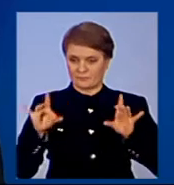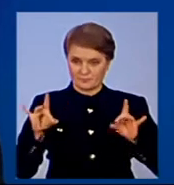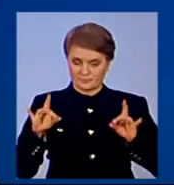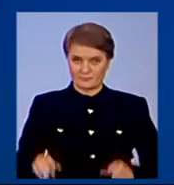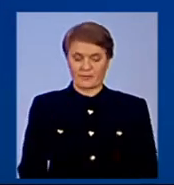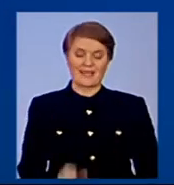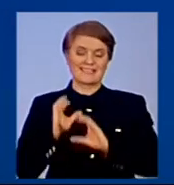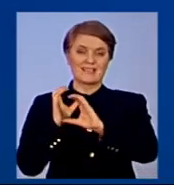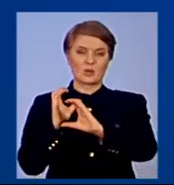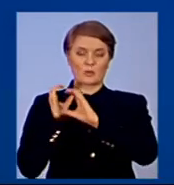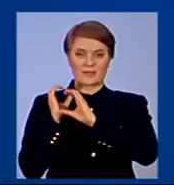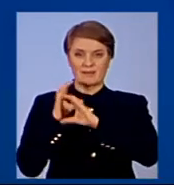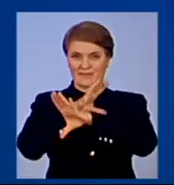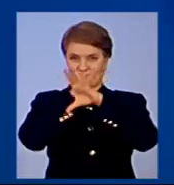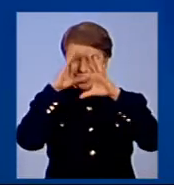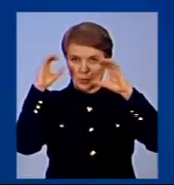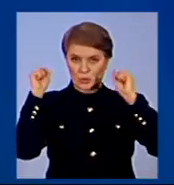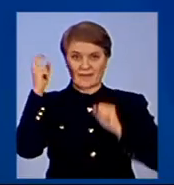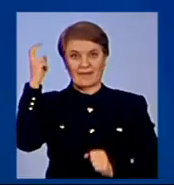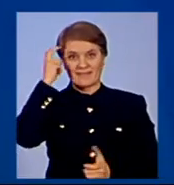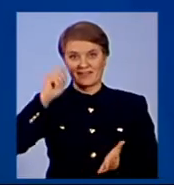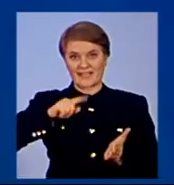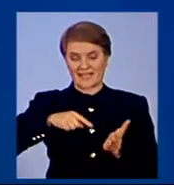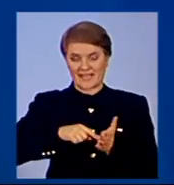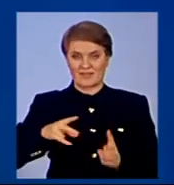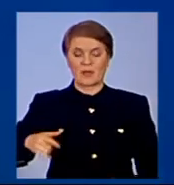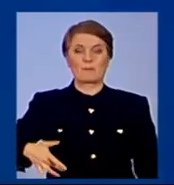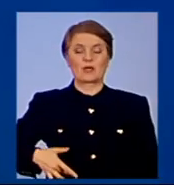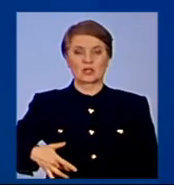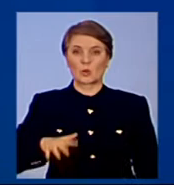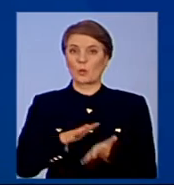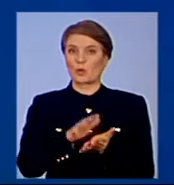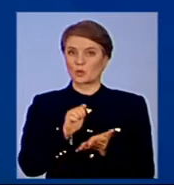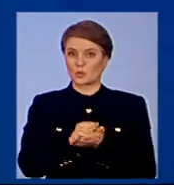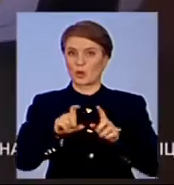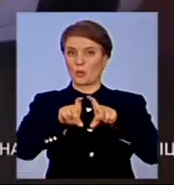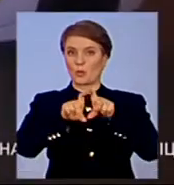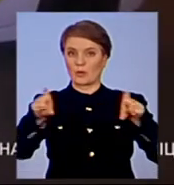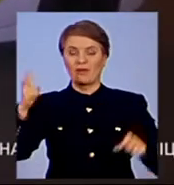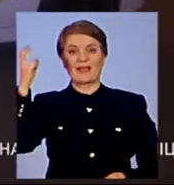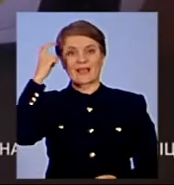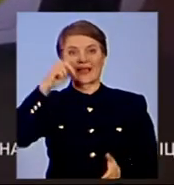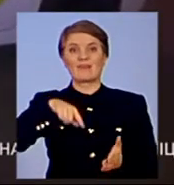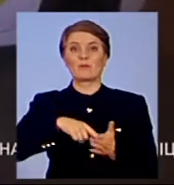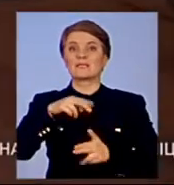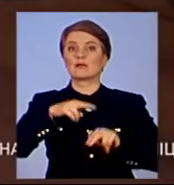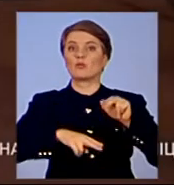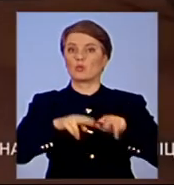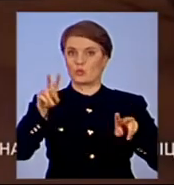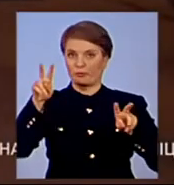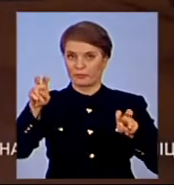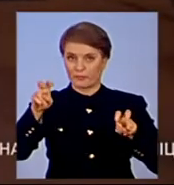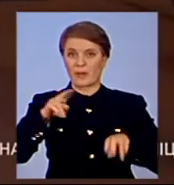З гранатомета стріляли вночі в Києві на Почерську, пошкодили будівлю Києвміськбуду. Поліція кваліфікує прогоду як хуліганство.